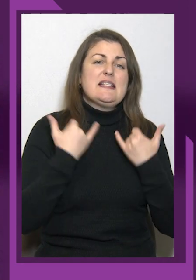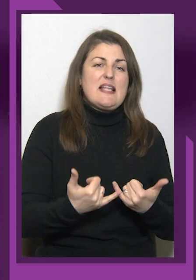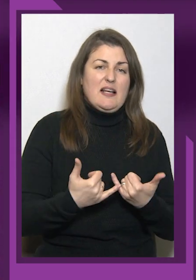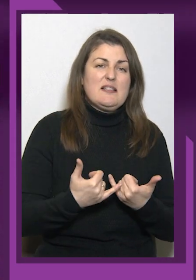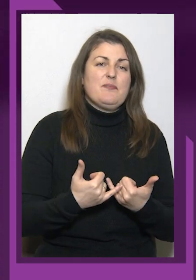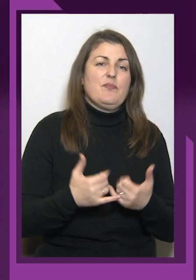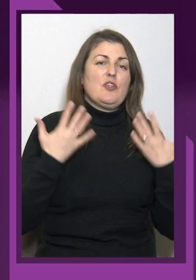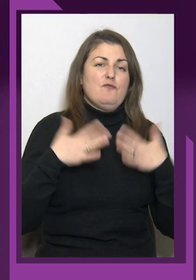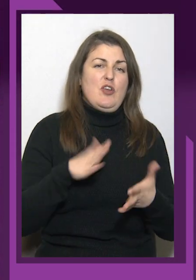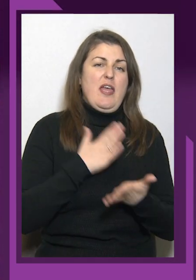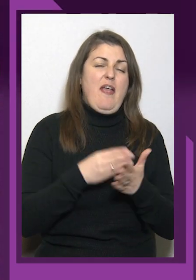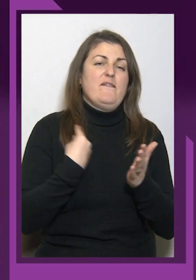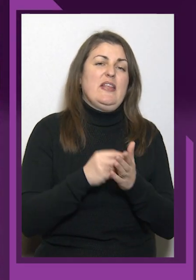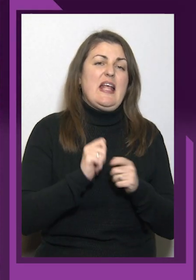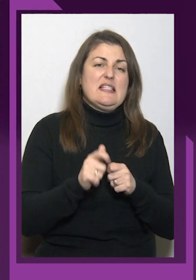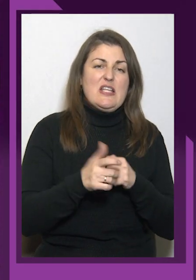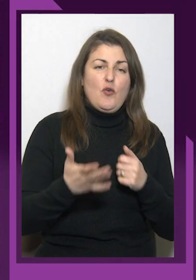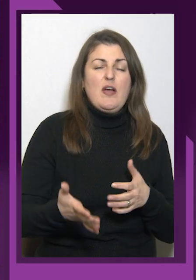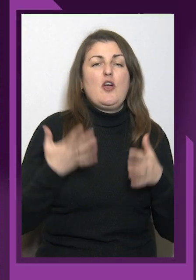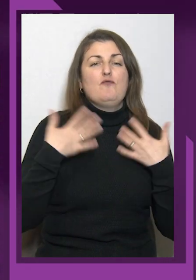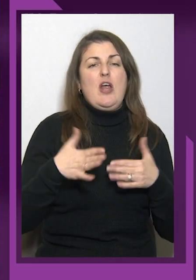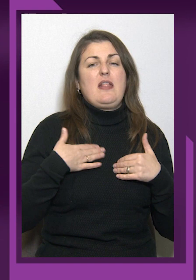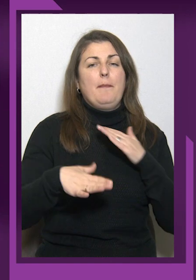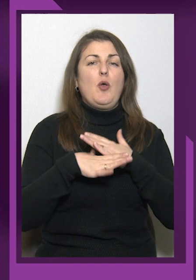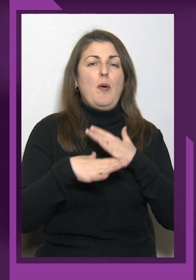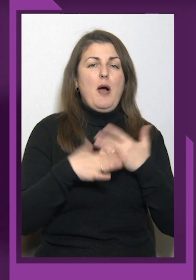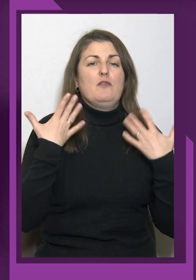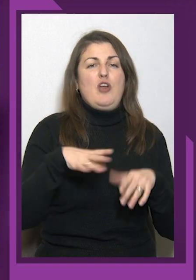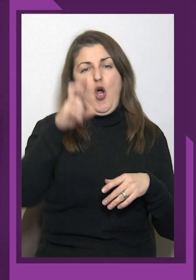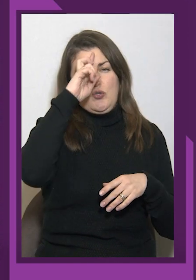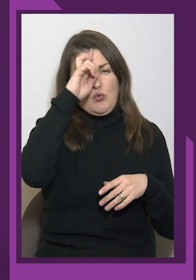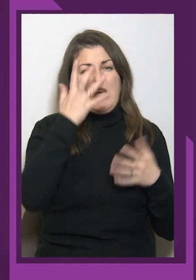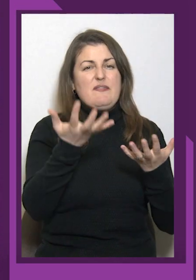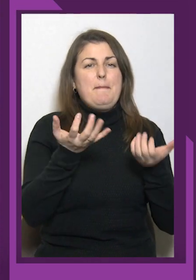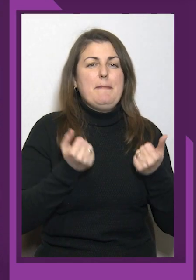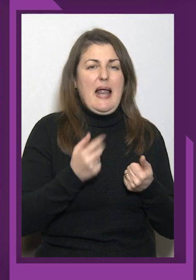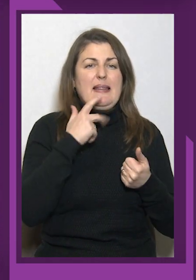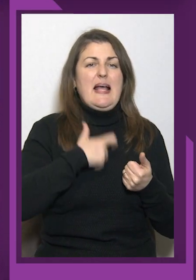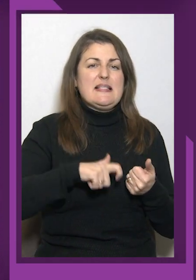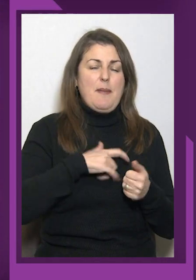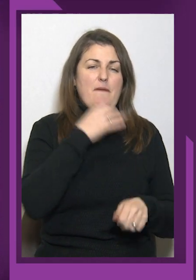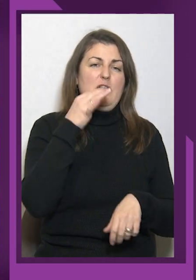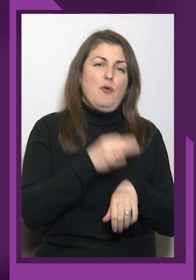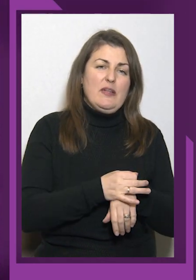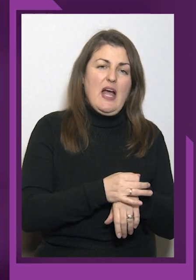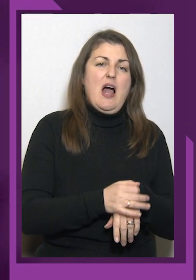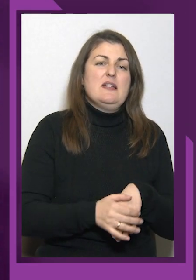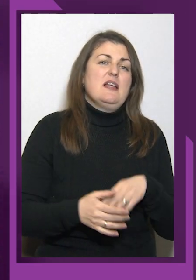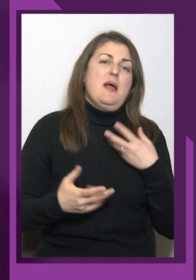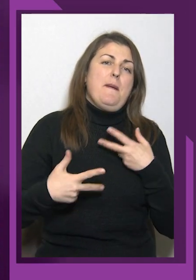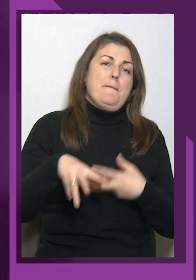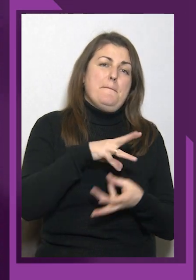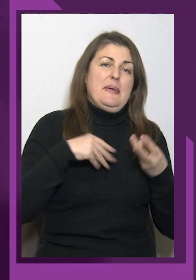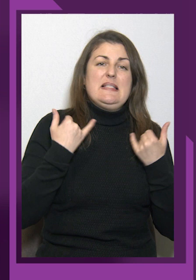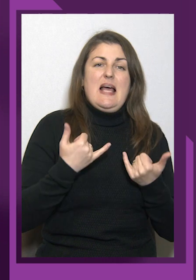допомагають, вже государство бере на себе відповідальність. І ми зараз, я в восторзі. Я не думав,